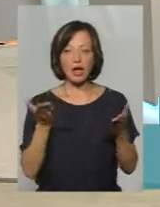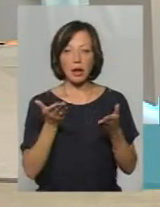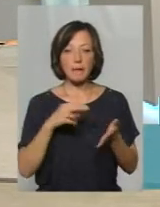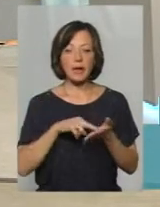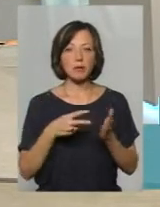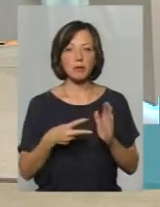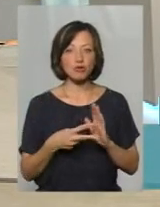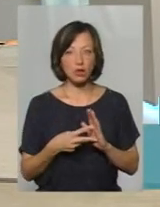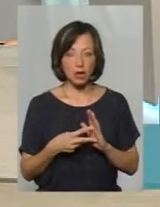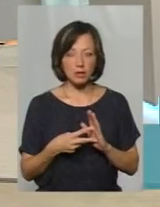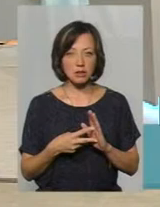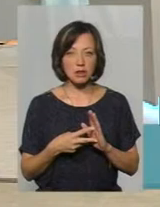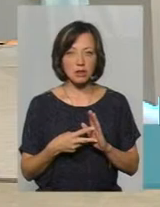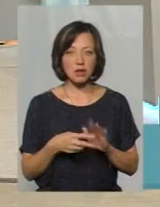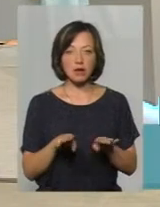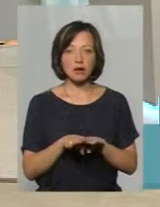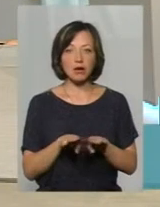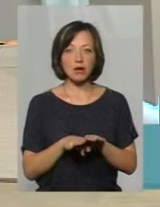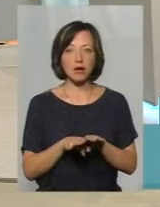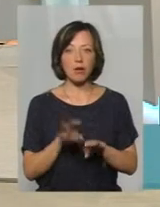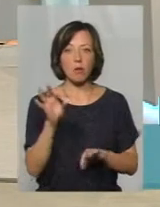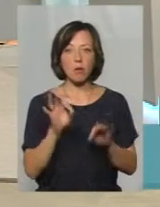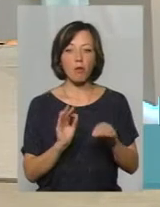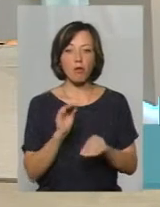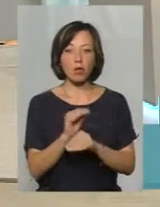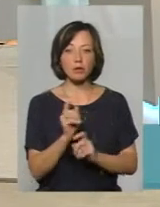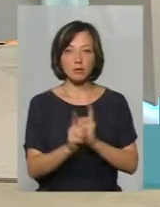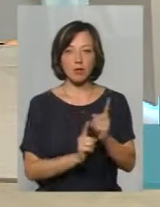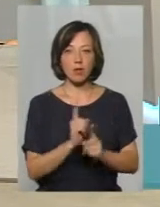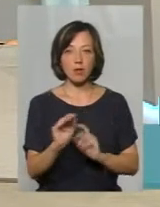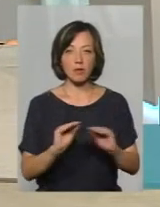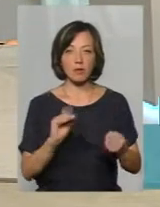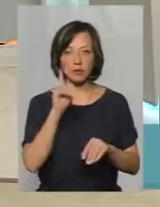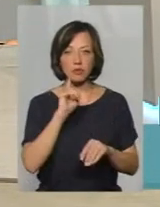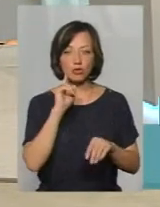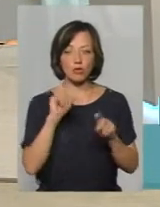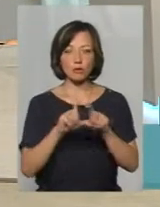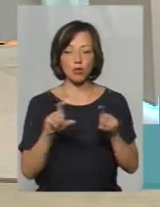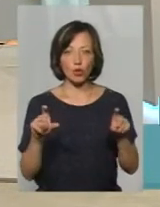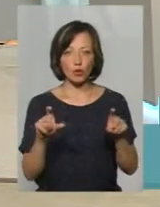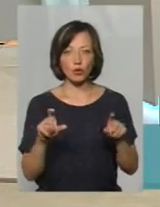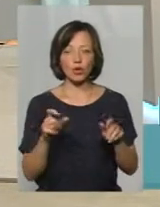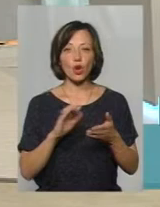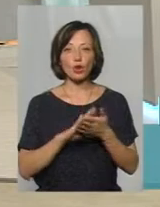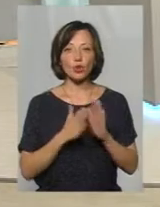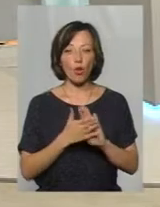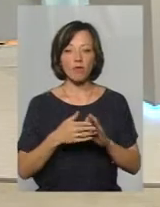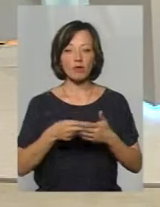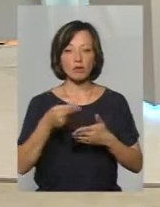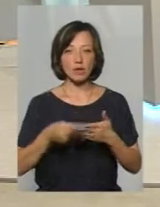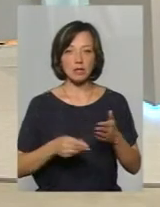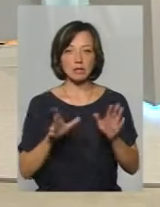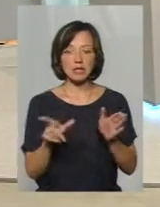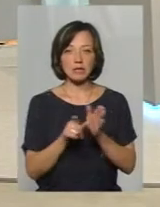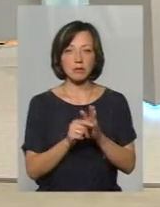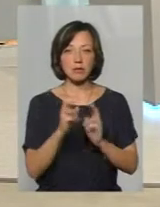передбачається бонус за переобладнання тимчасових споруд. Договір буде укладатись з